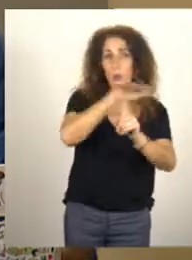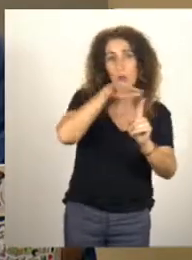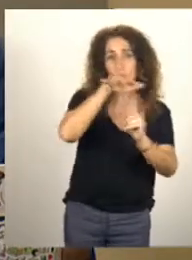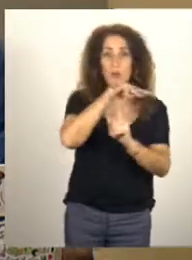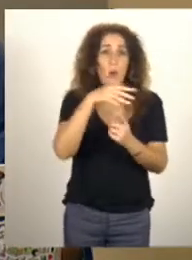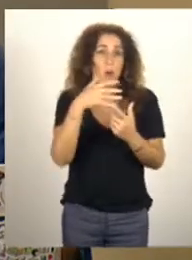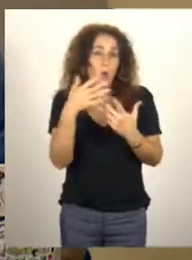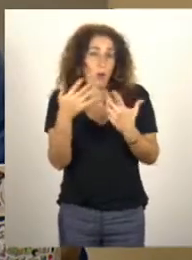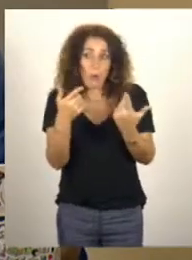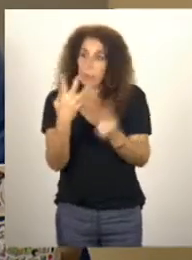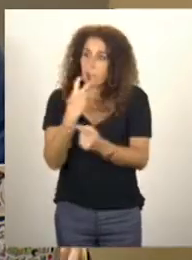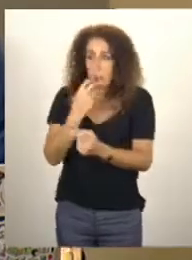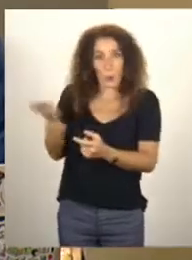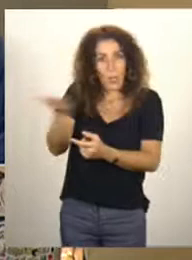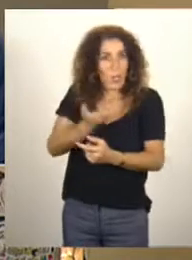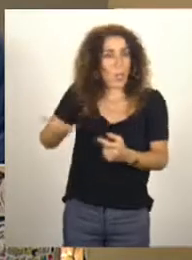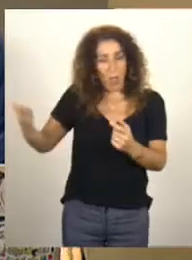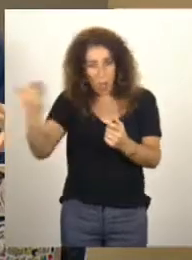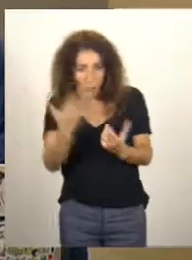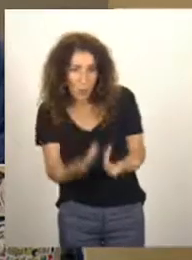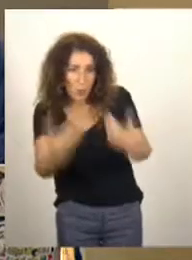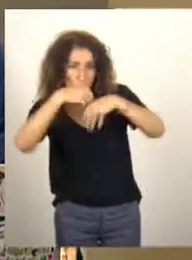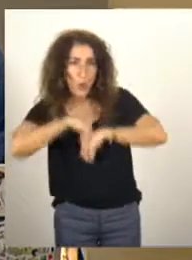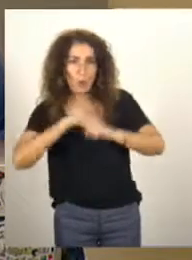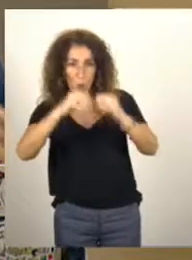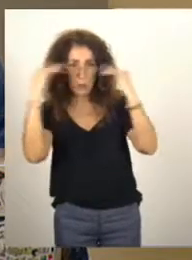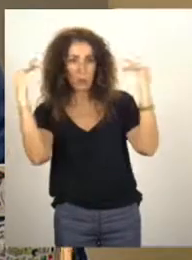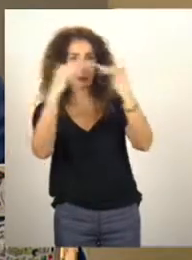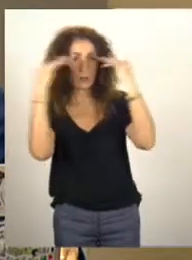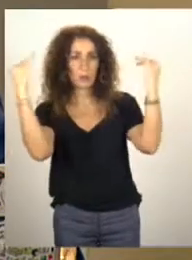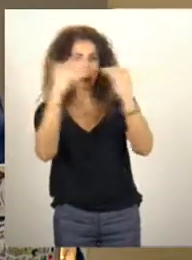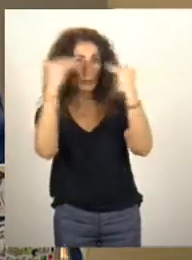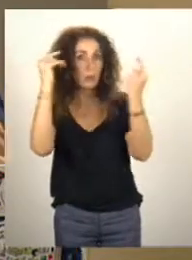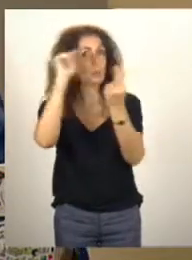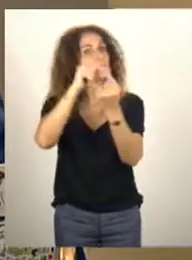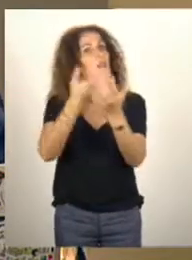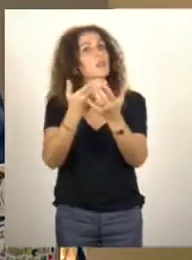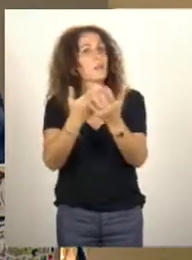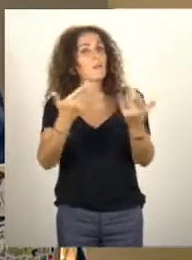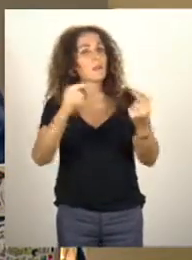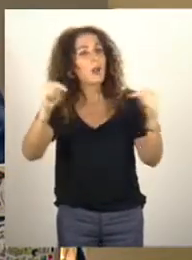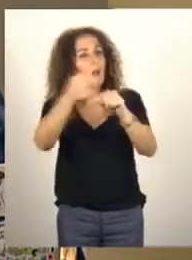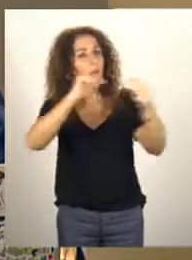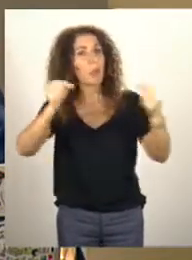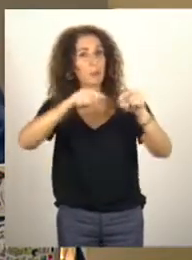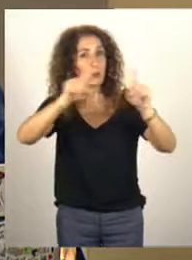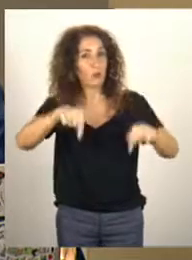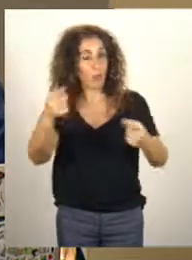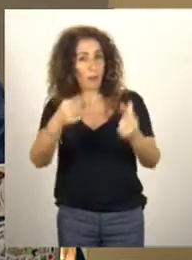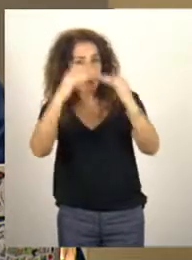citoyens puissent s'approprier davantage les enjeux des discussions budgétaires.